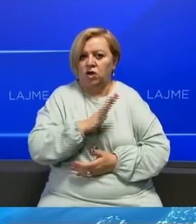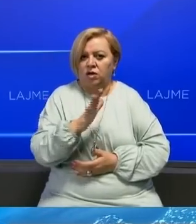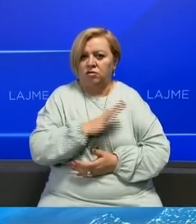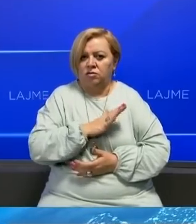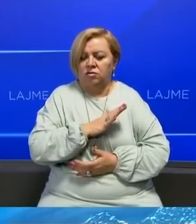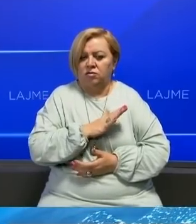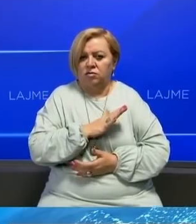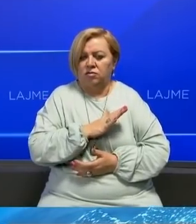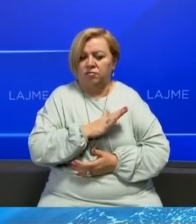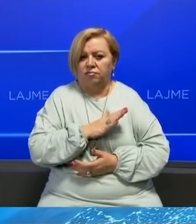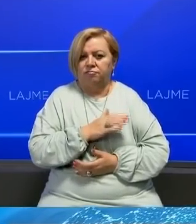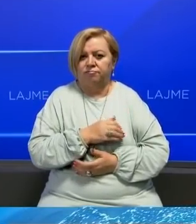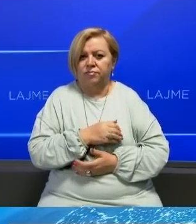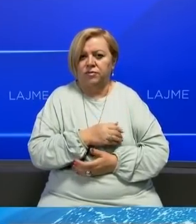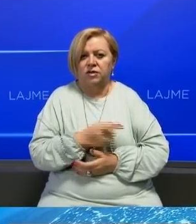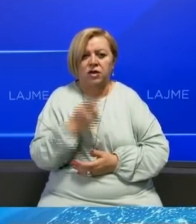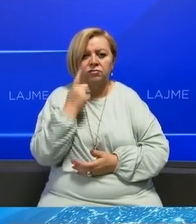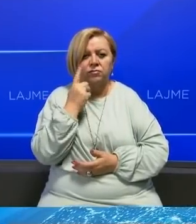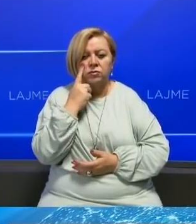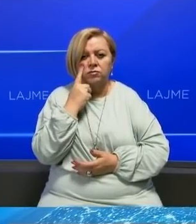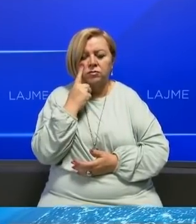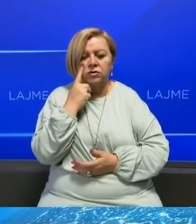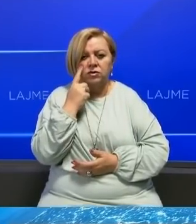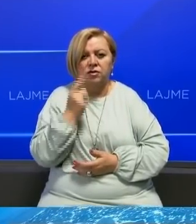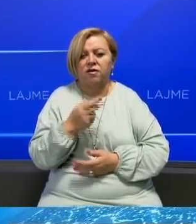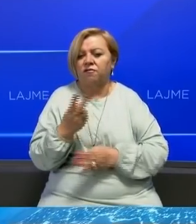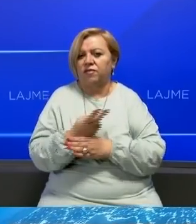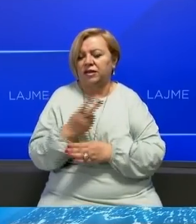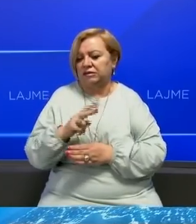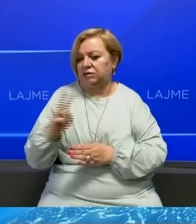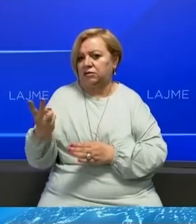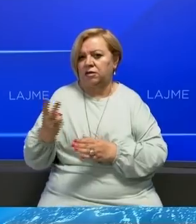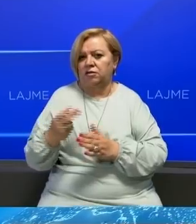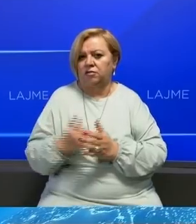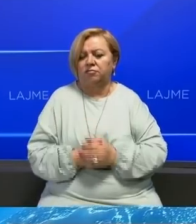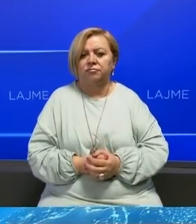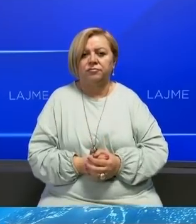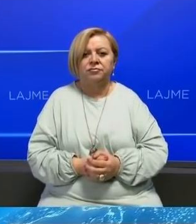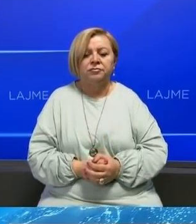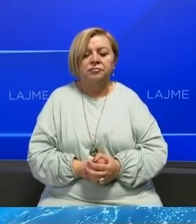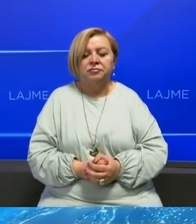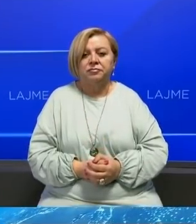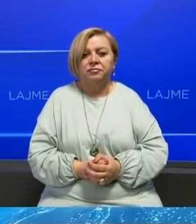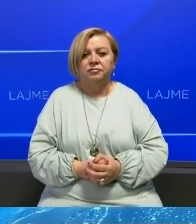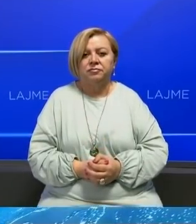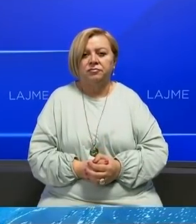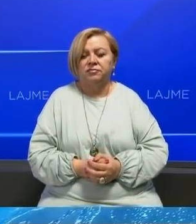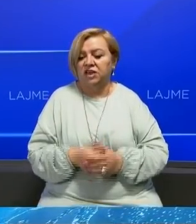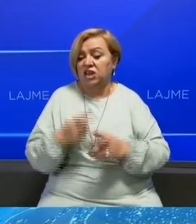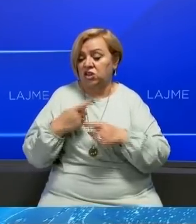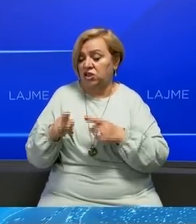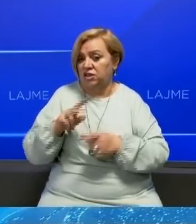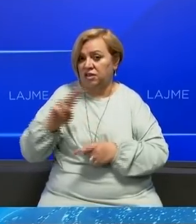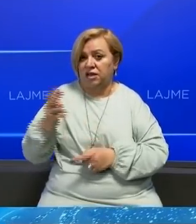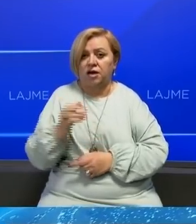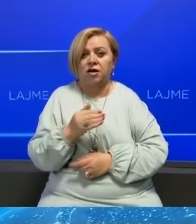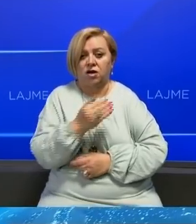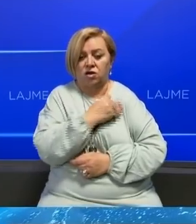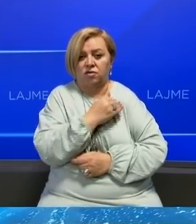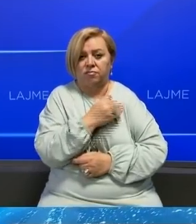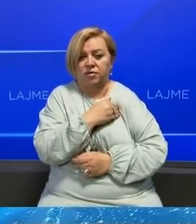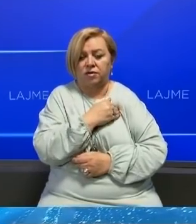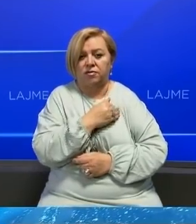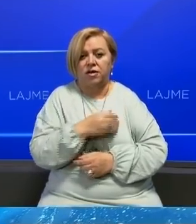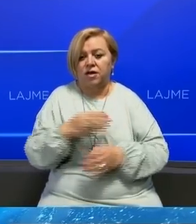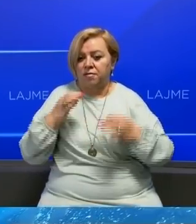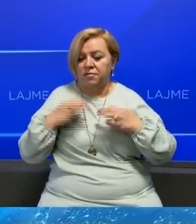të imponuar autoritetinë të file në vendet për retshje rëthpojën rusisë Mandi qështje të të tjera të tjelat je në pardaimruar se du të shtrujë